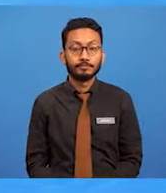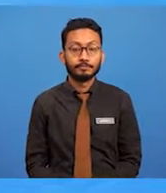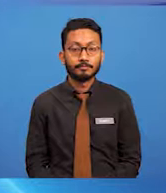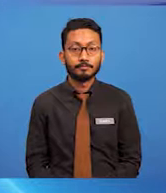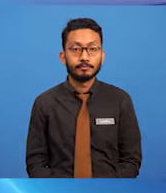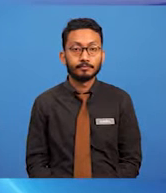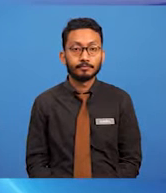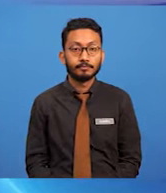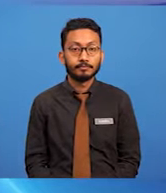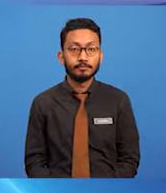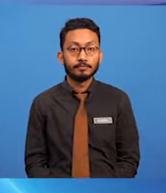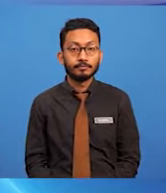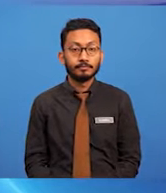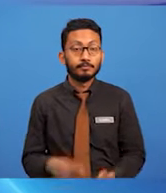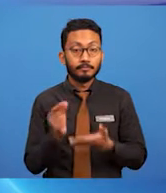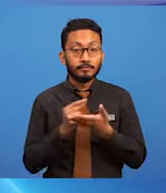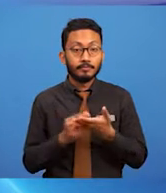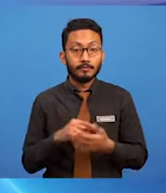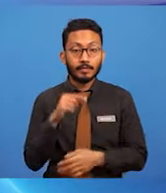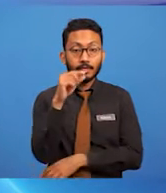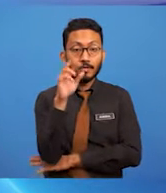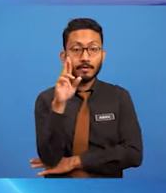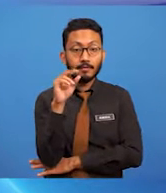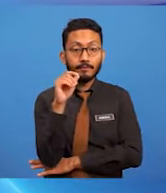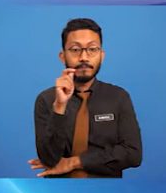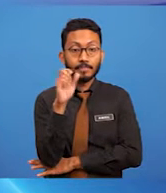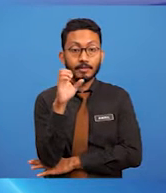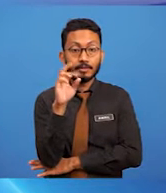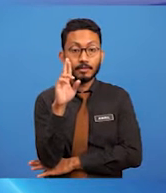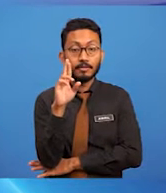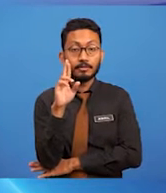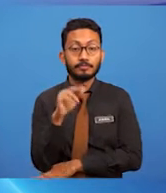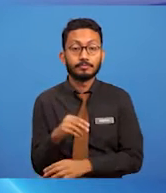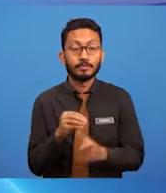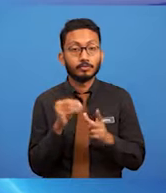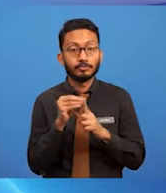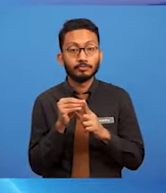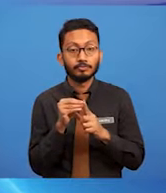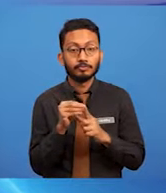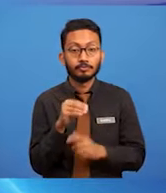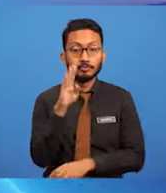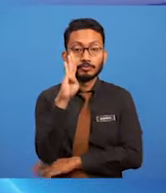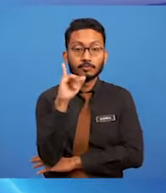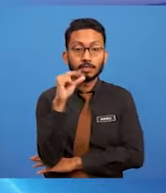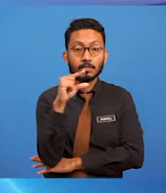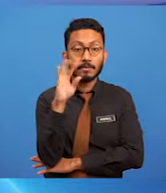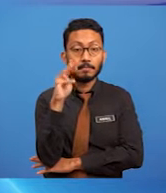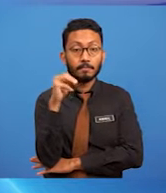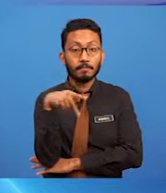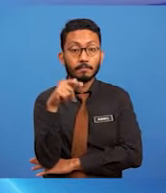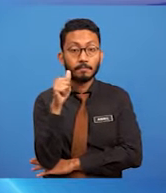grafik raster ataupun bitmap adalah format yang paling penting